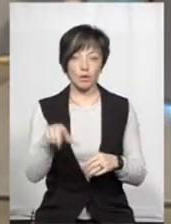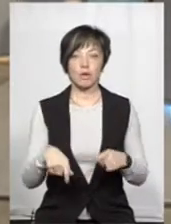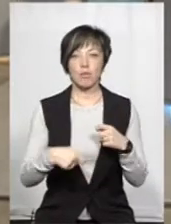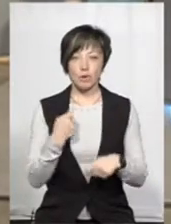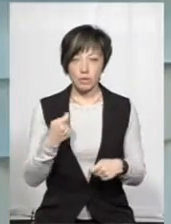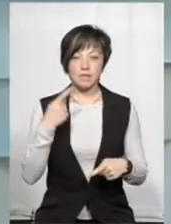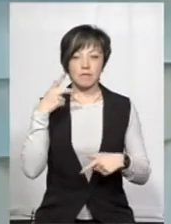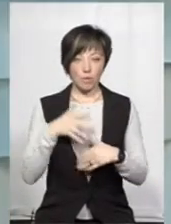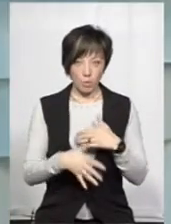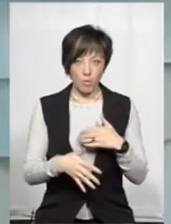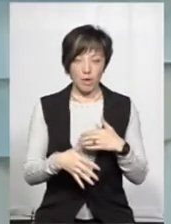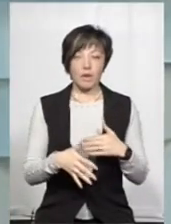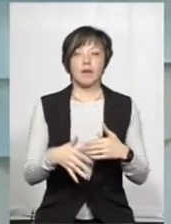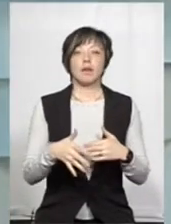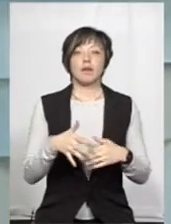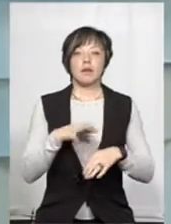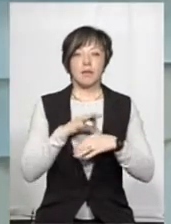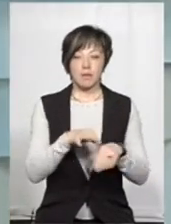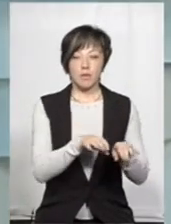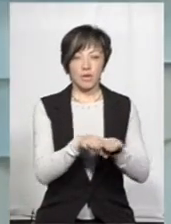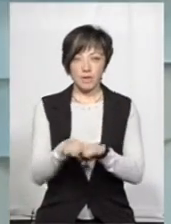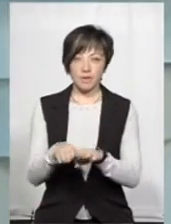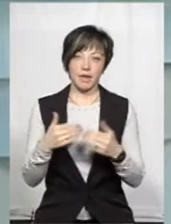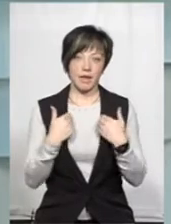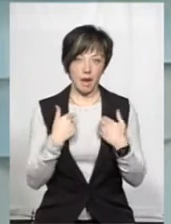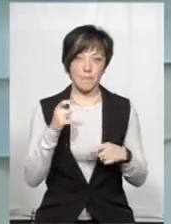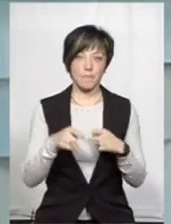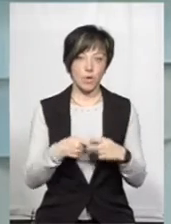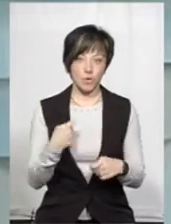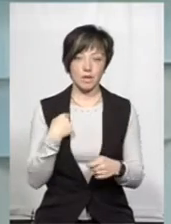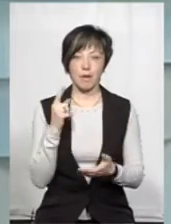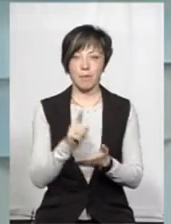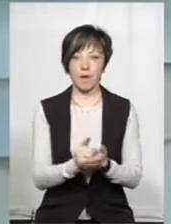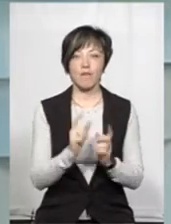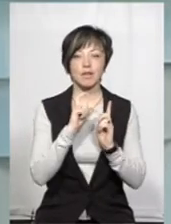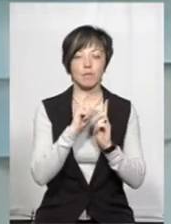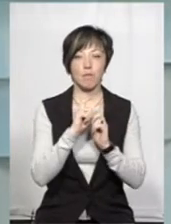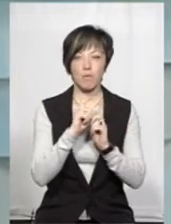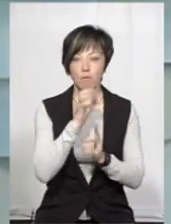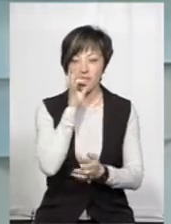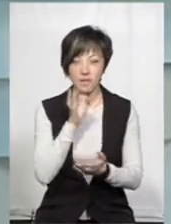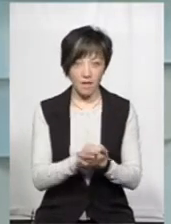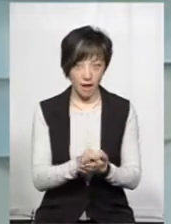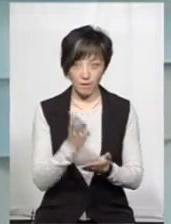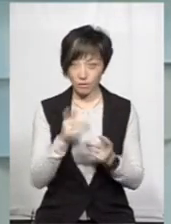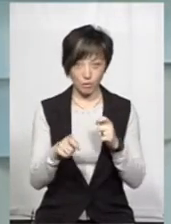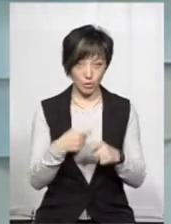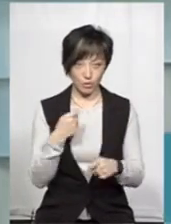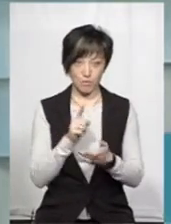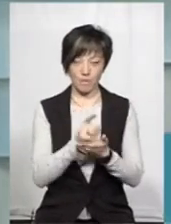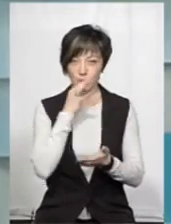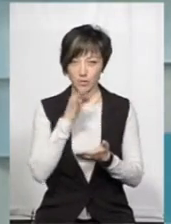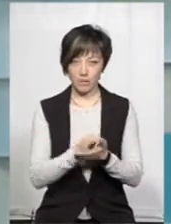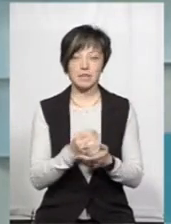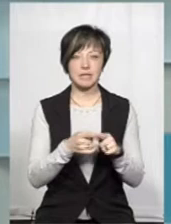порушує, коли ми свідомо дійдемо до того рівня, що я порушив, я маю відповідати, або взагалі я не маю порушити, якщо порушив, то маю